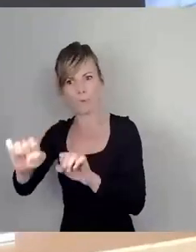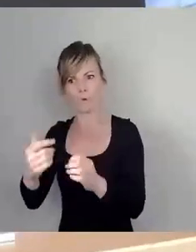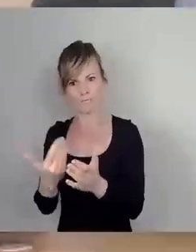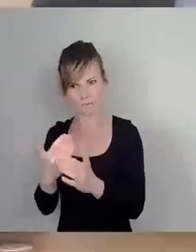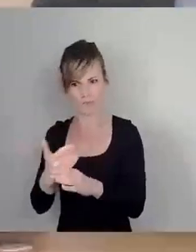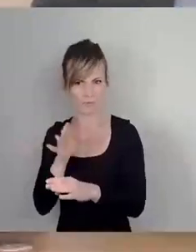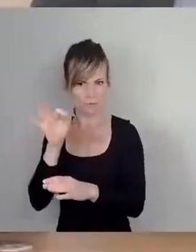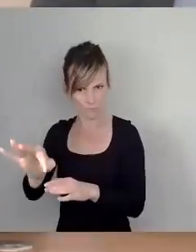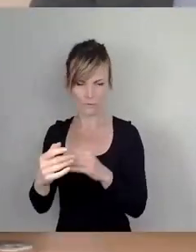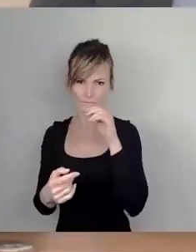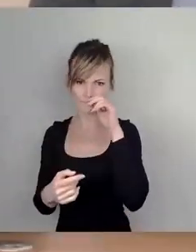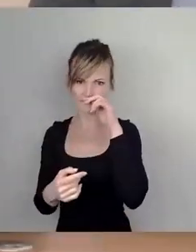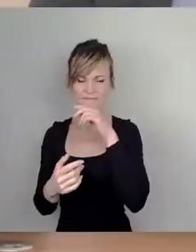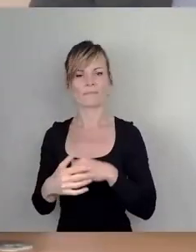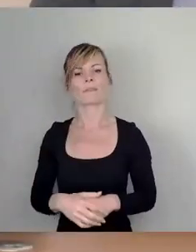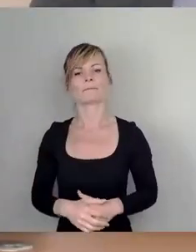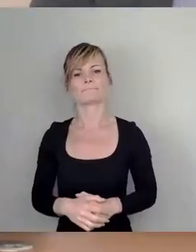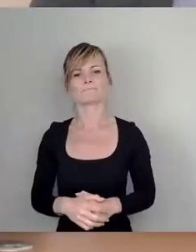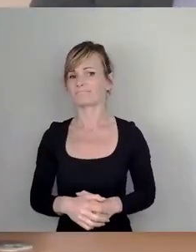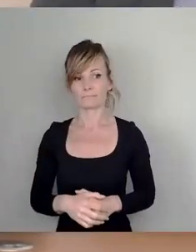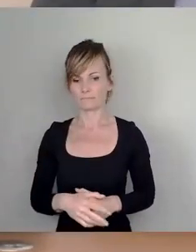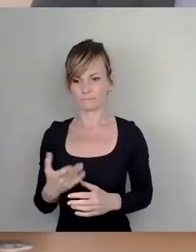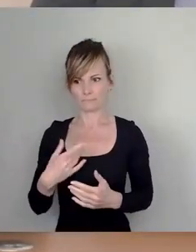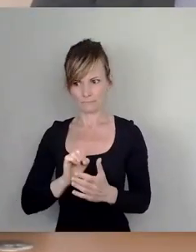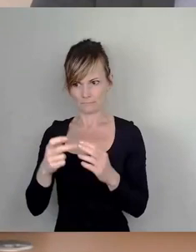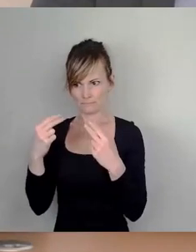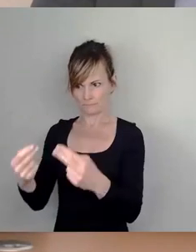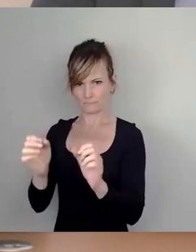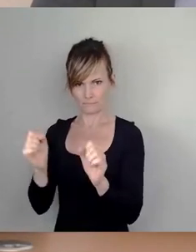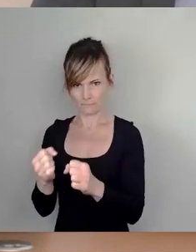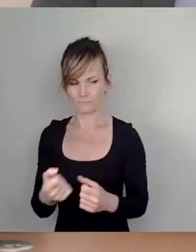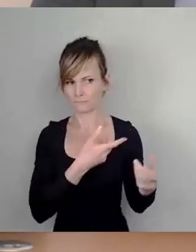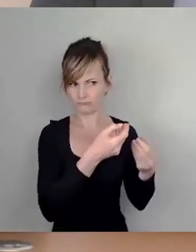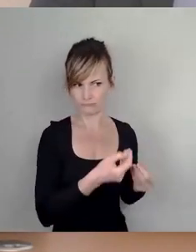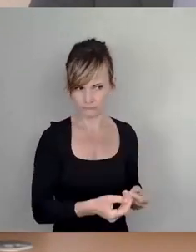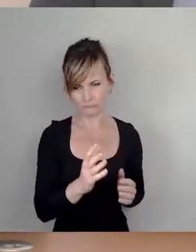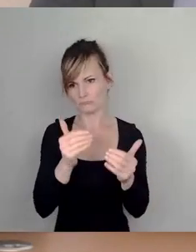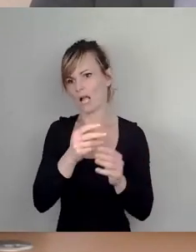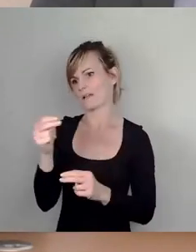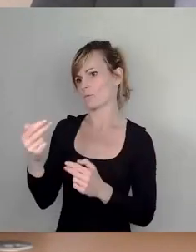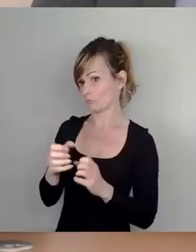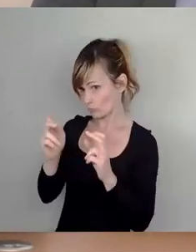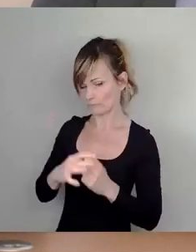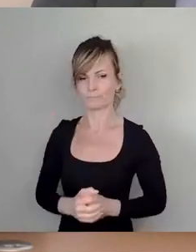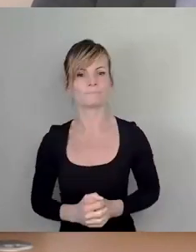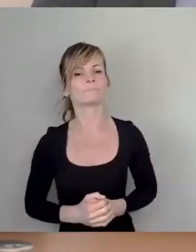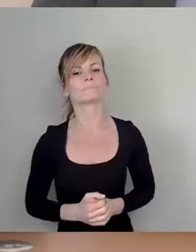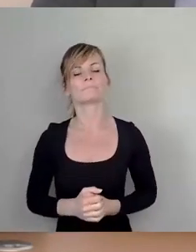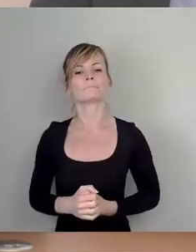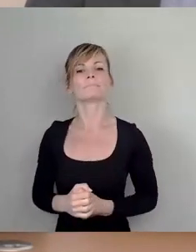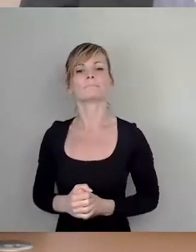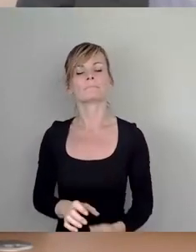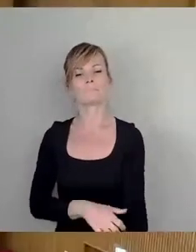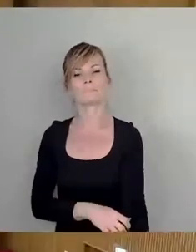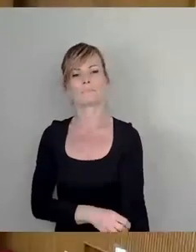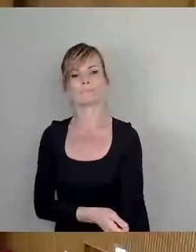kurzer Rücksprache ad hoc können wir es jetzt nicht beantworten, würden es aber dann nochmal nachliefern. Stefan Kühn. Also wir sind ja